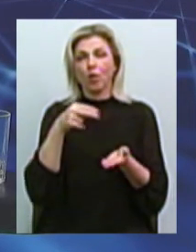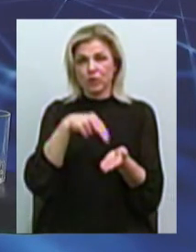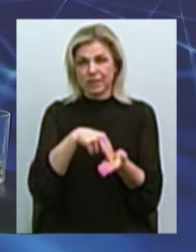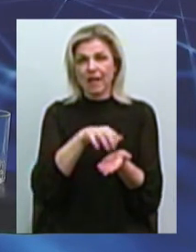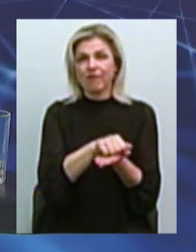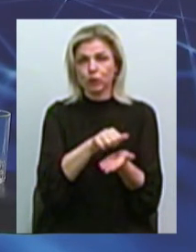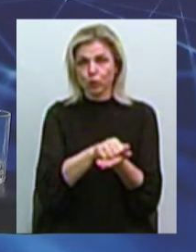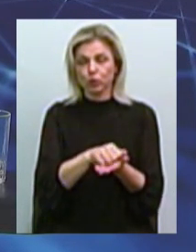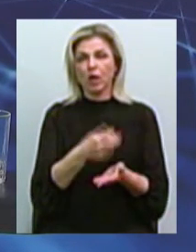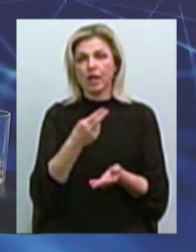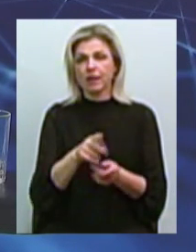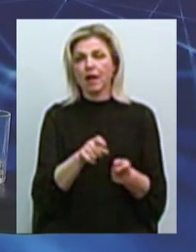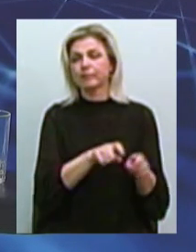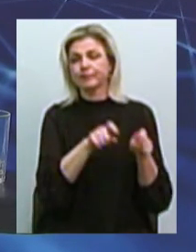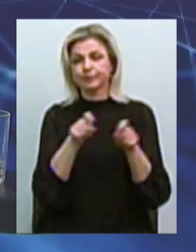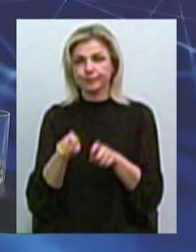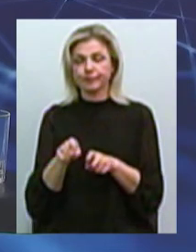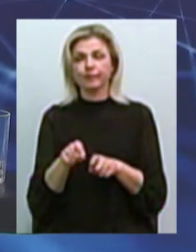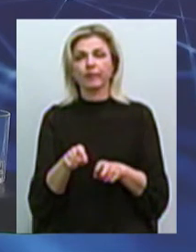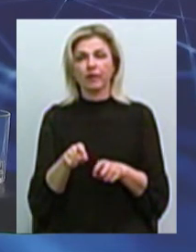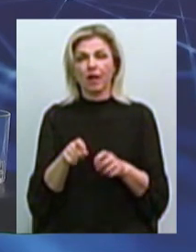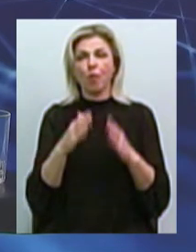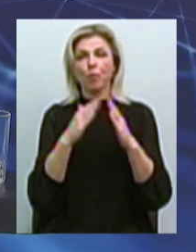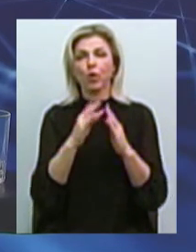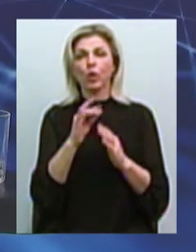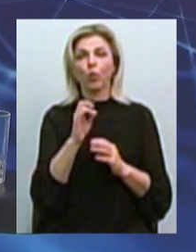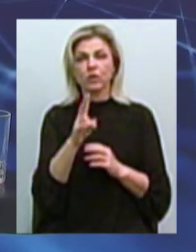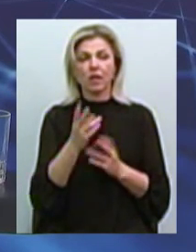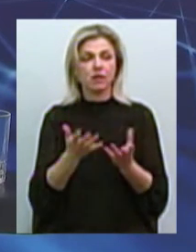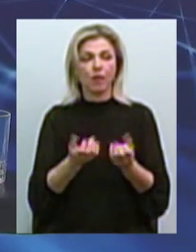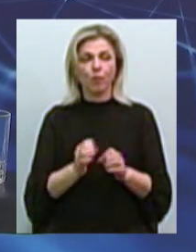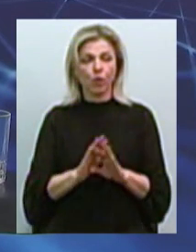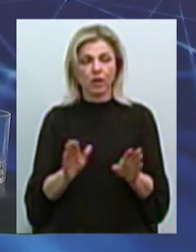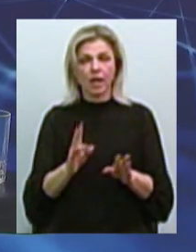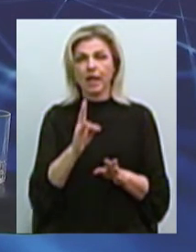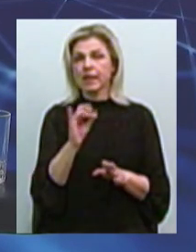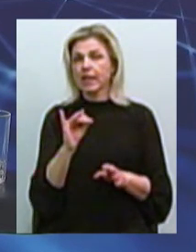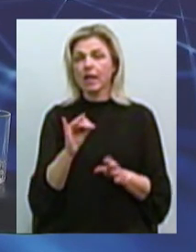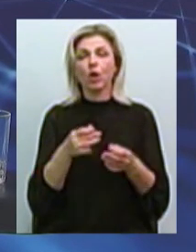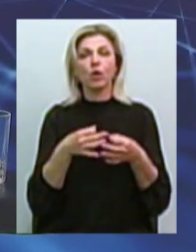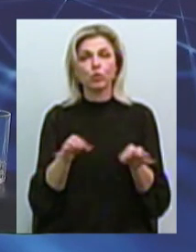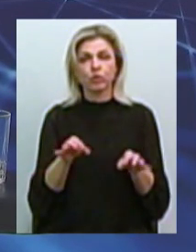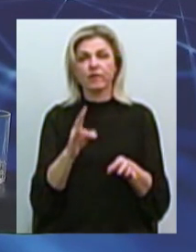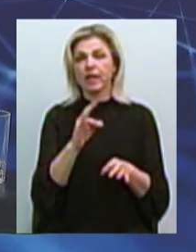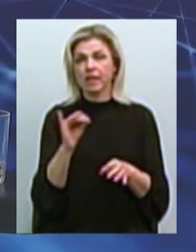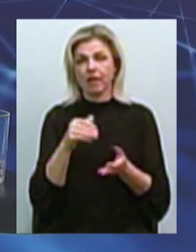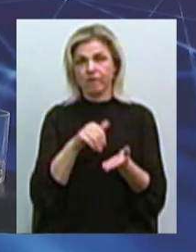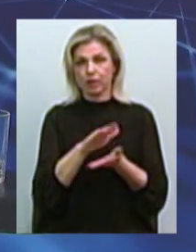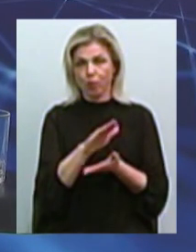обслуговування пересувної тимчасової споруди не отримують ні дозвілу, ні відмови.